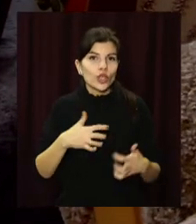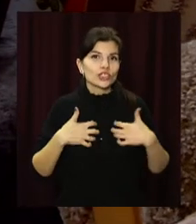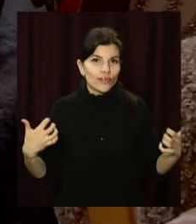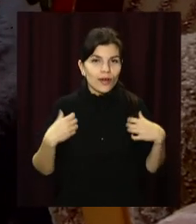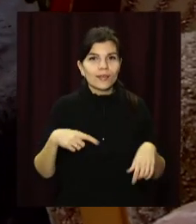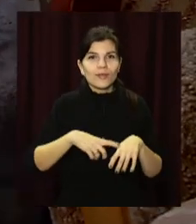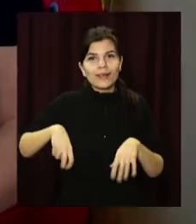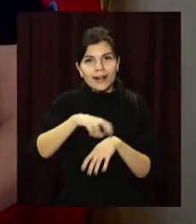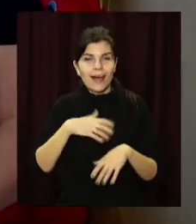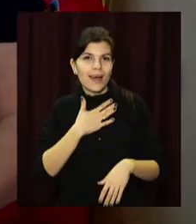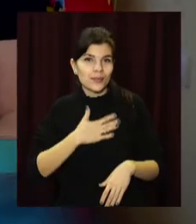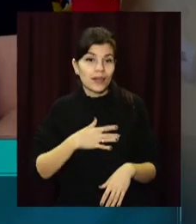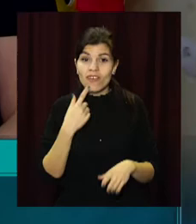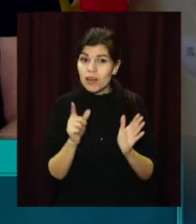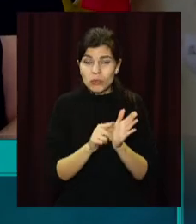улюбленці кам'янчан.